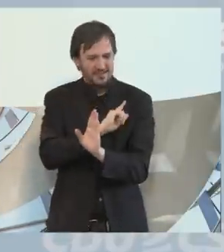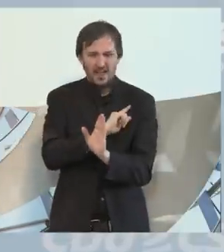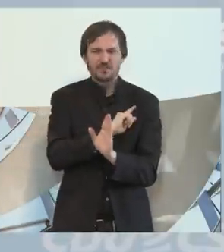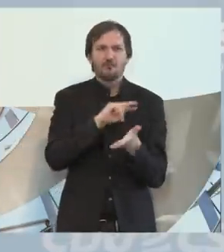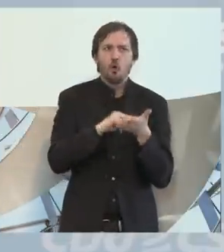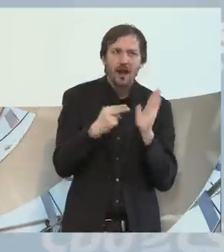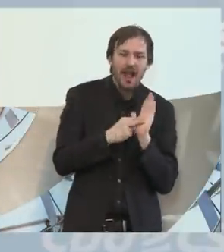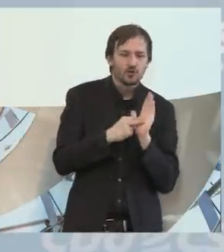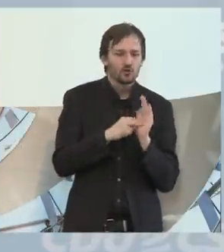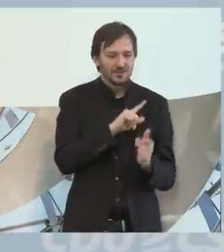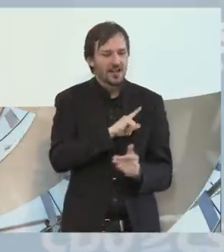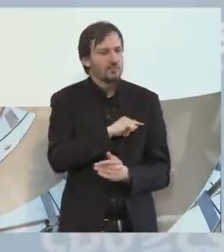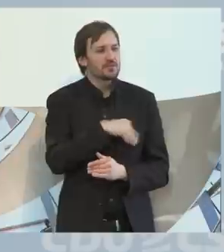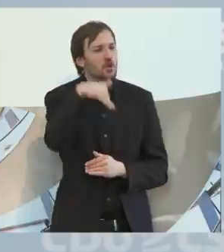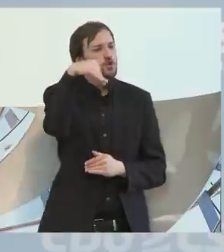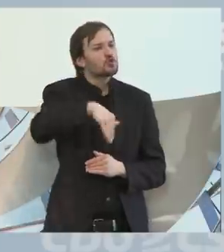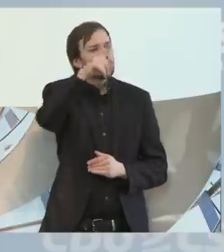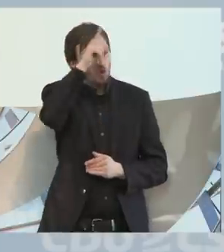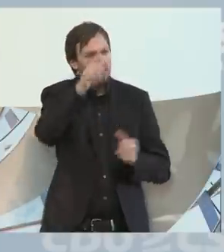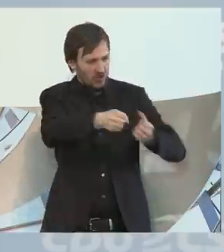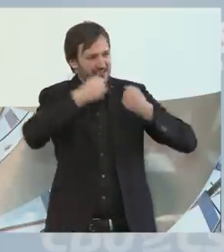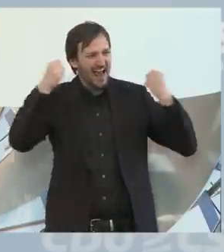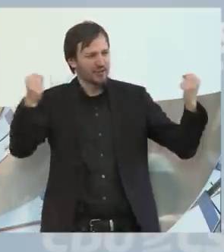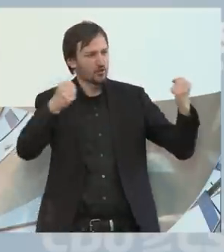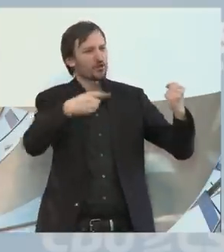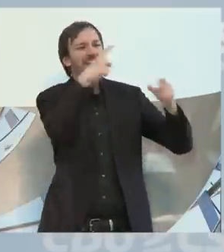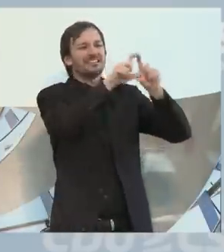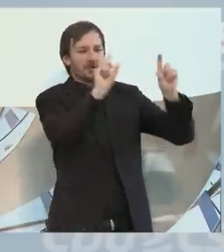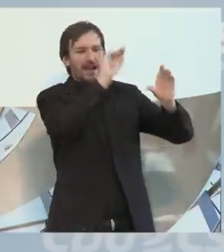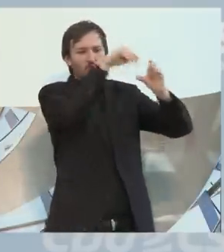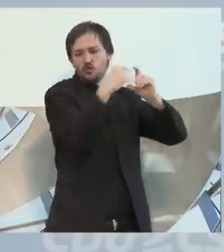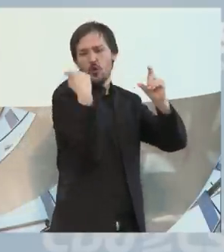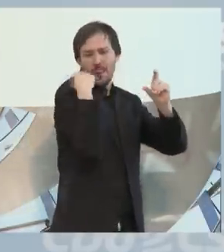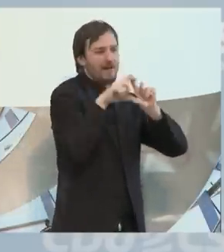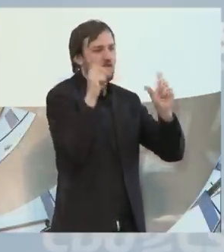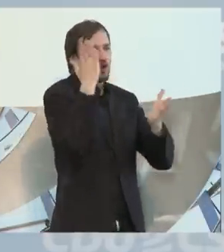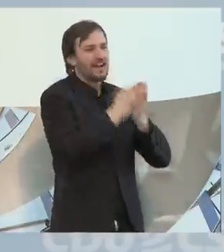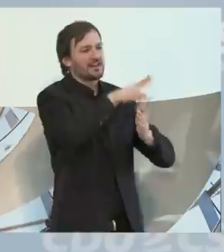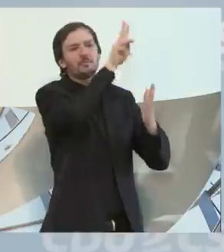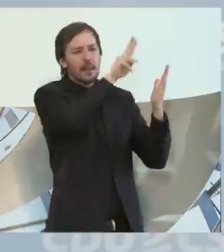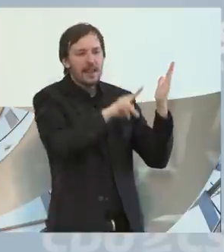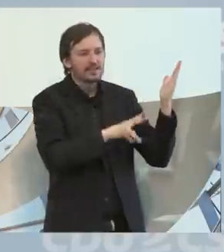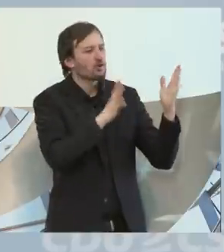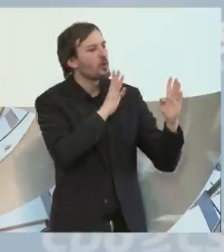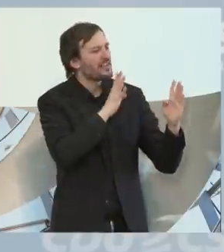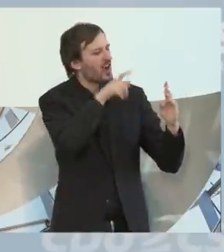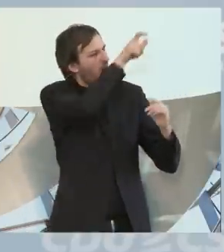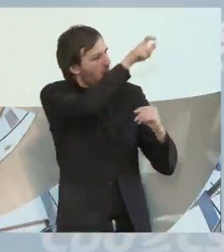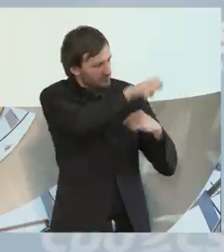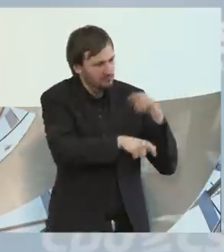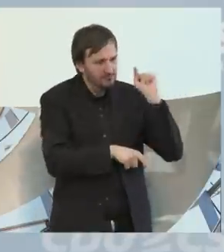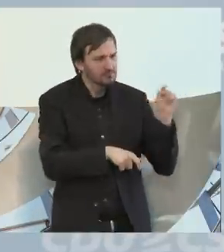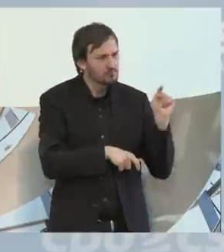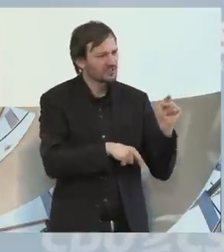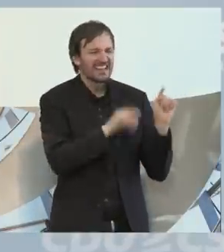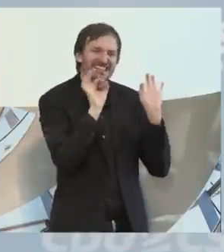Kommentar in der Süddeutschen Zeitung zum Thema Inklusion gestoßen am Wochenende, der, wie ich finde, ganz gut beschreibt, vor welcher